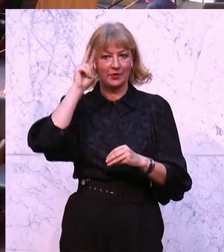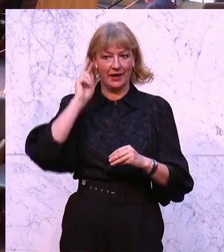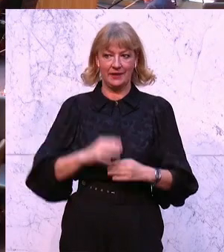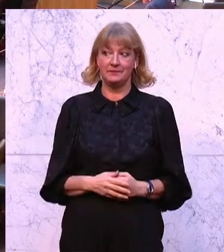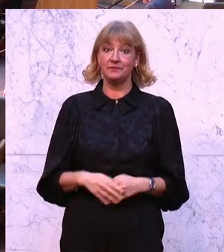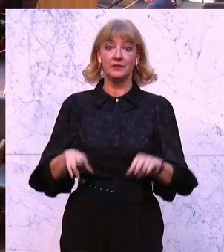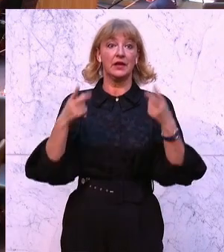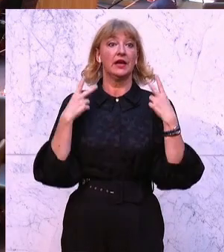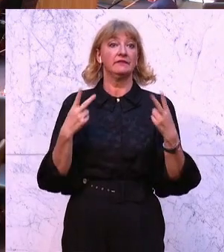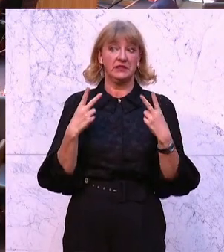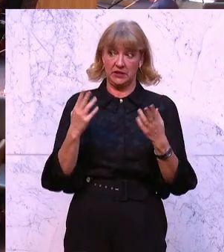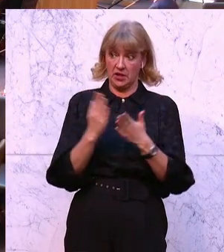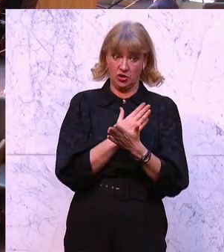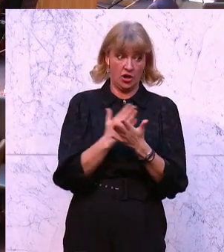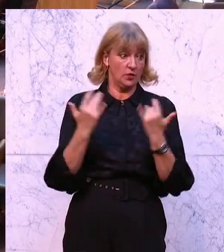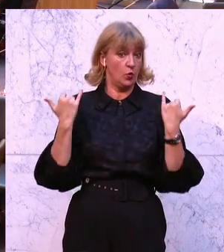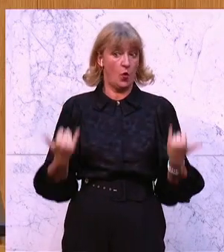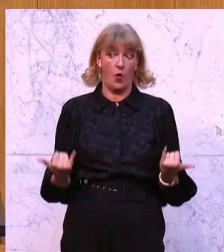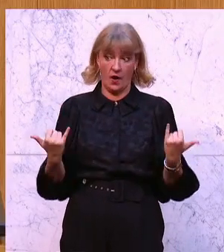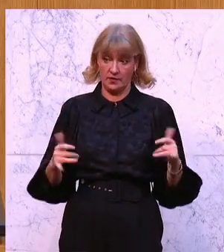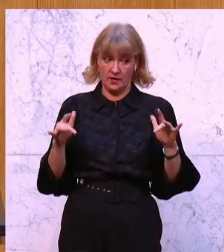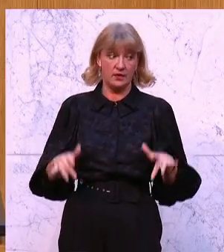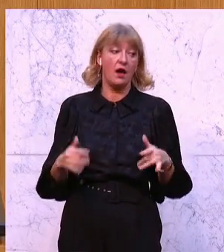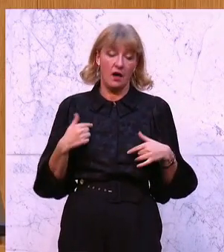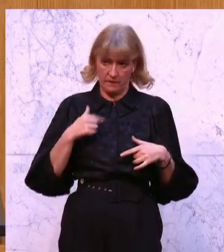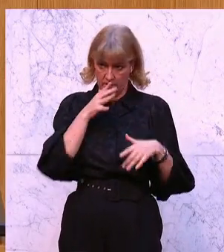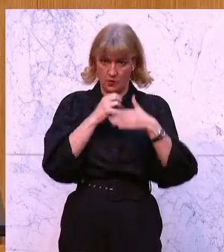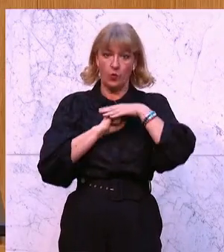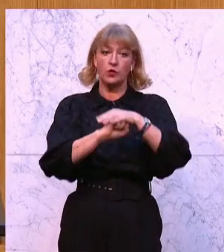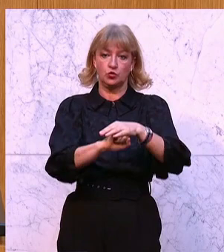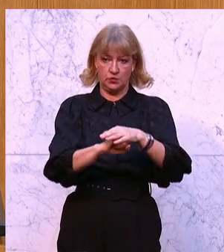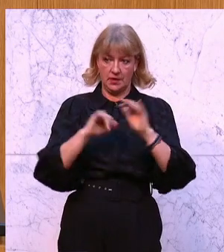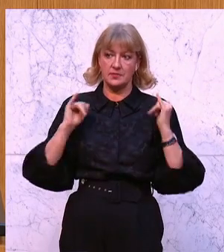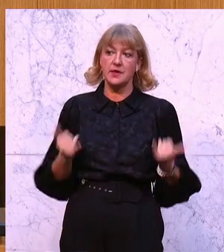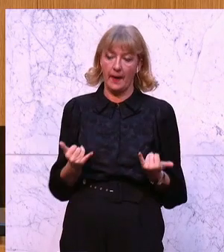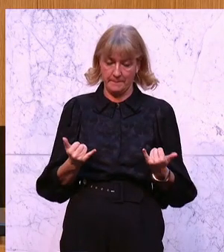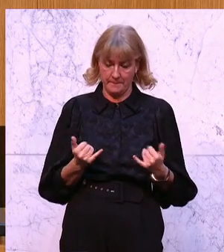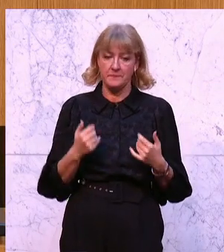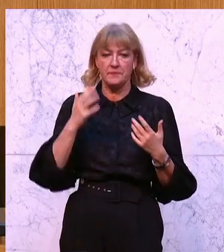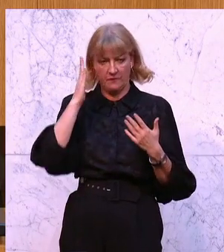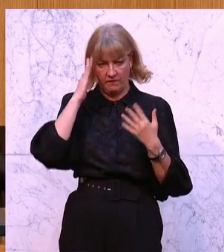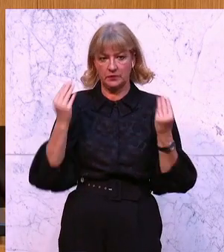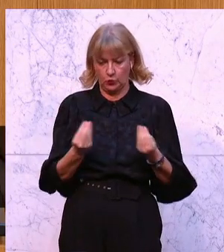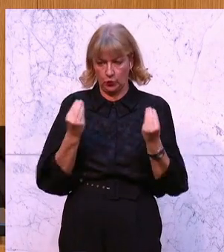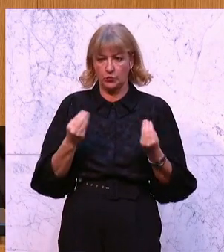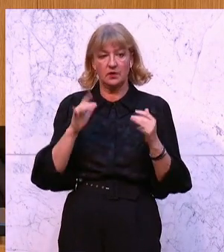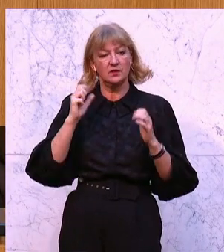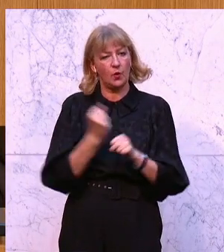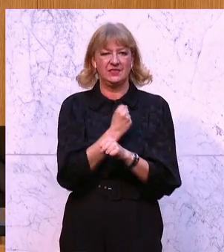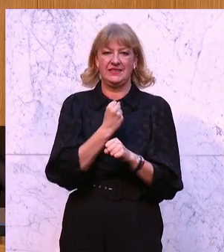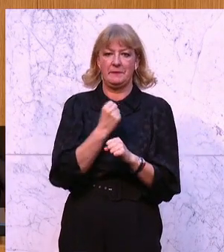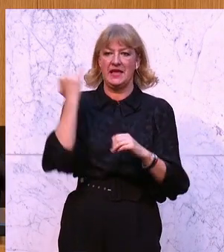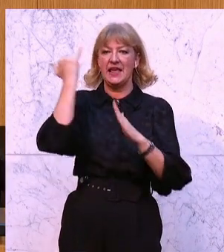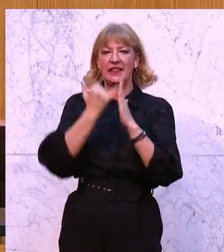Eine sehr wichtige Entscheidung, die heute getroffen wird. Wir werden sie mittragen aus bekannten Gründen, aber trotzdem, die Inflation hat